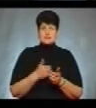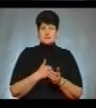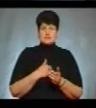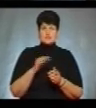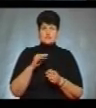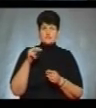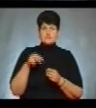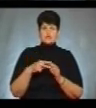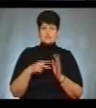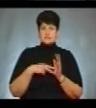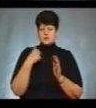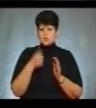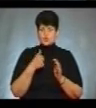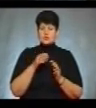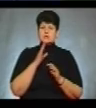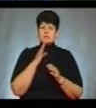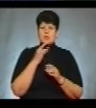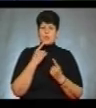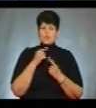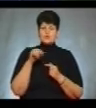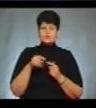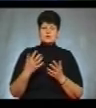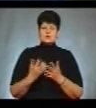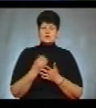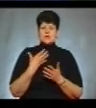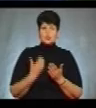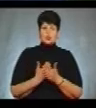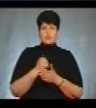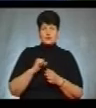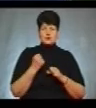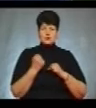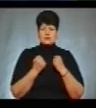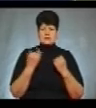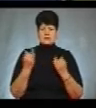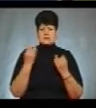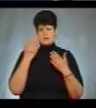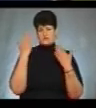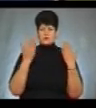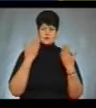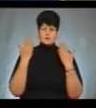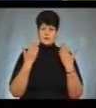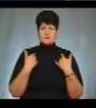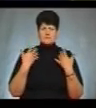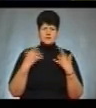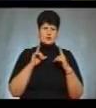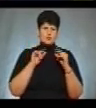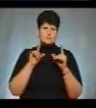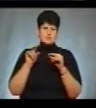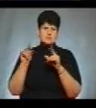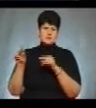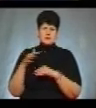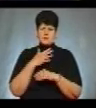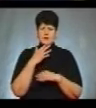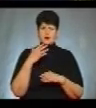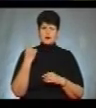жовтня 2017 року. Жінка каже, що тут вона знайшла нових друзів і цікаве дозвілля. Ми вже об'їздили дуже багато по